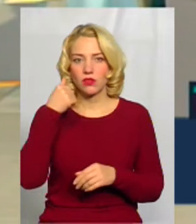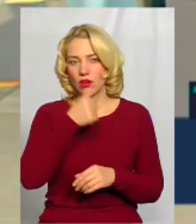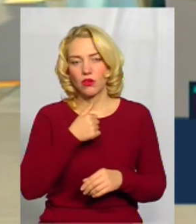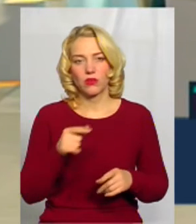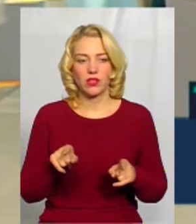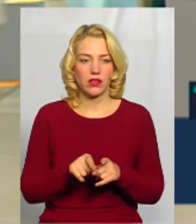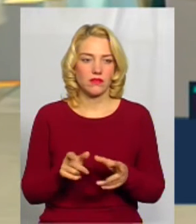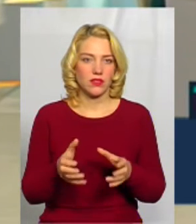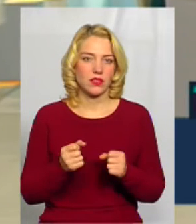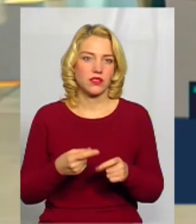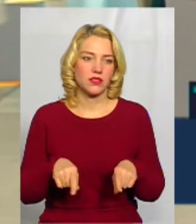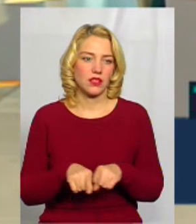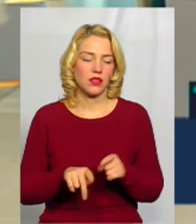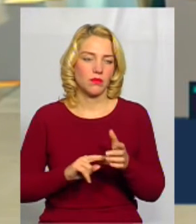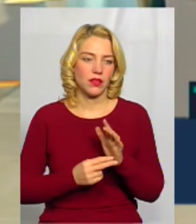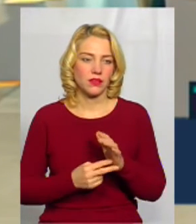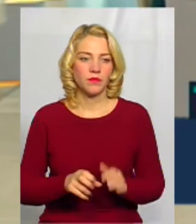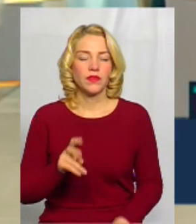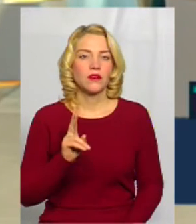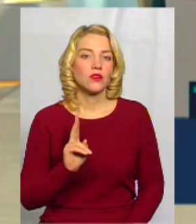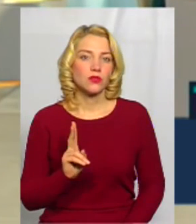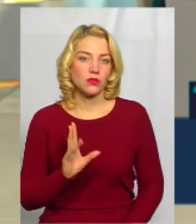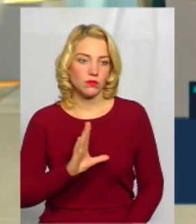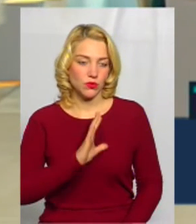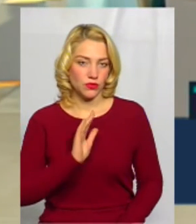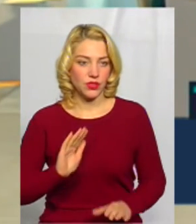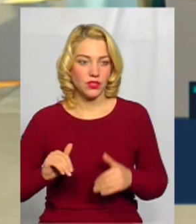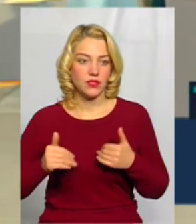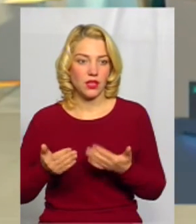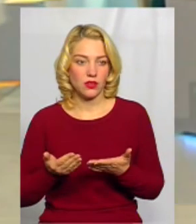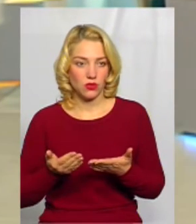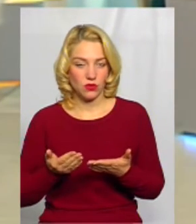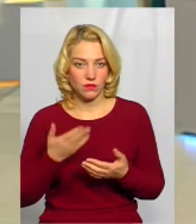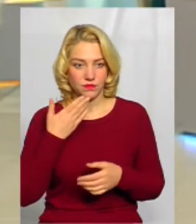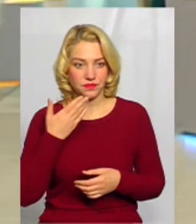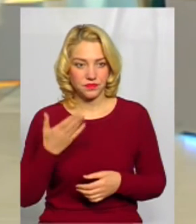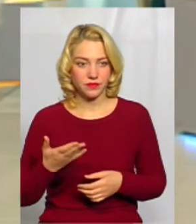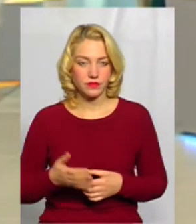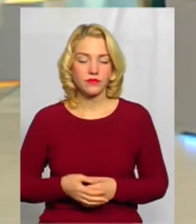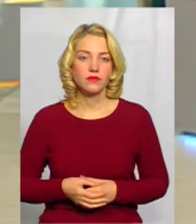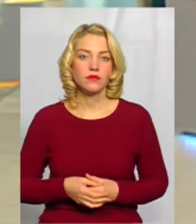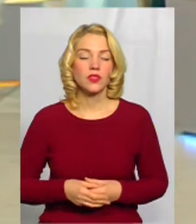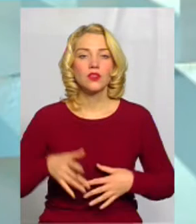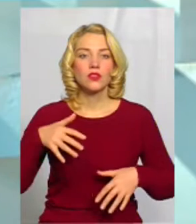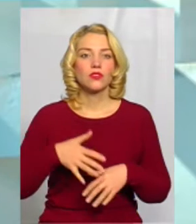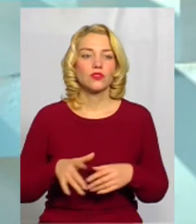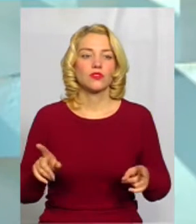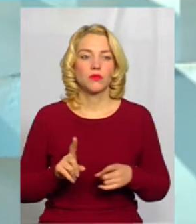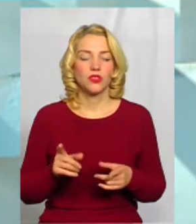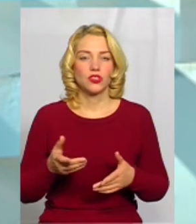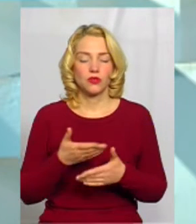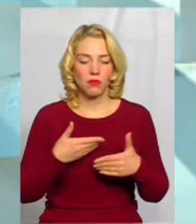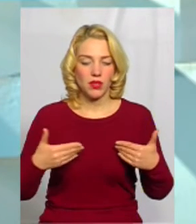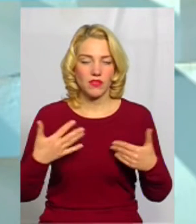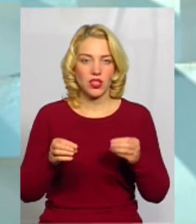взялися за цей план. Так, і хто був ініціатором? Ну, зрозуміло, що ми-то 10